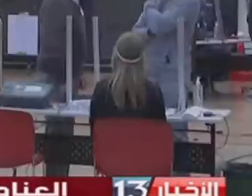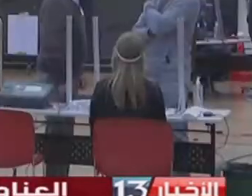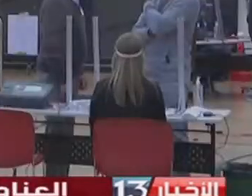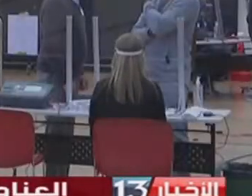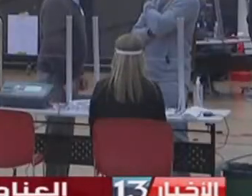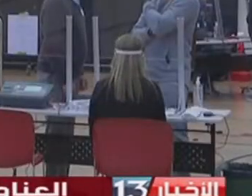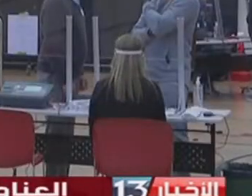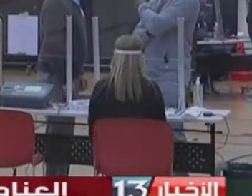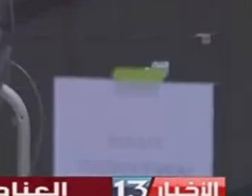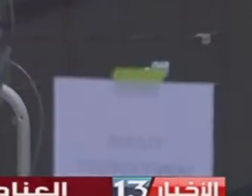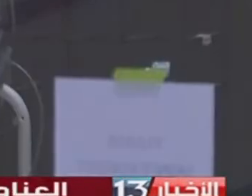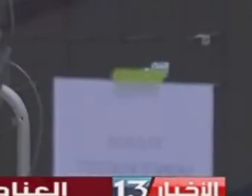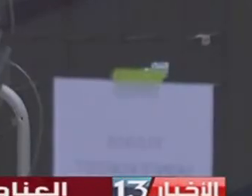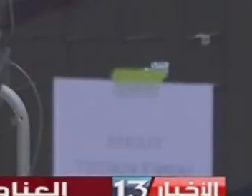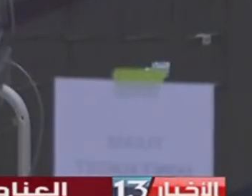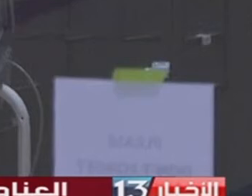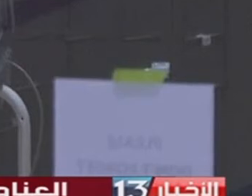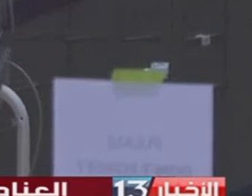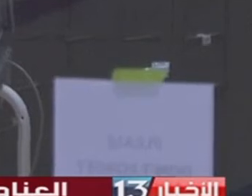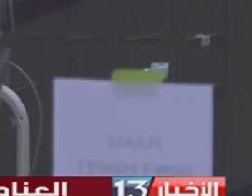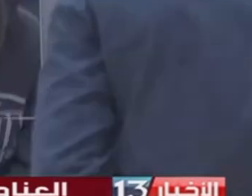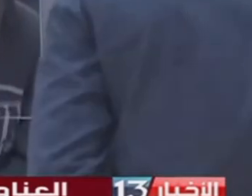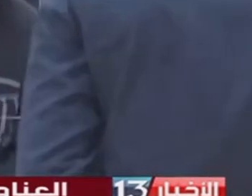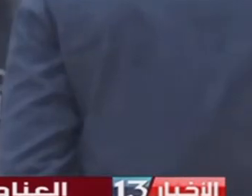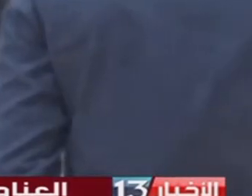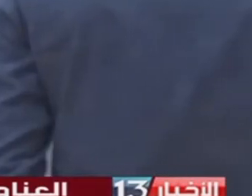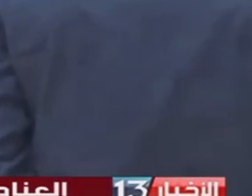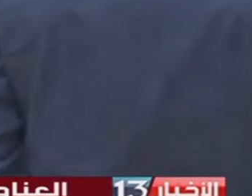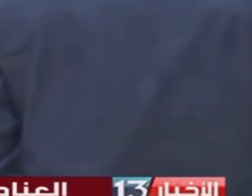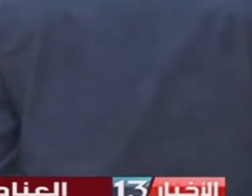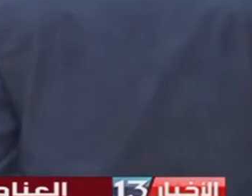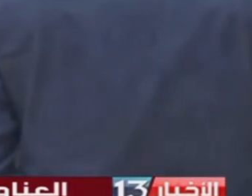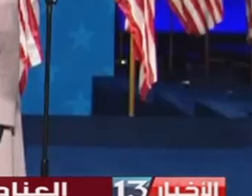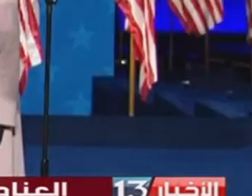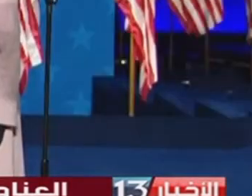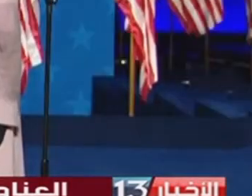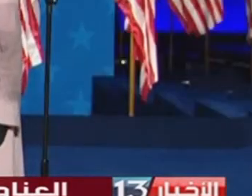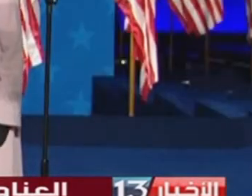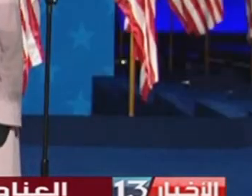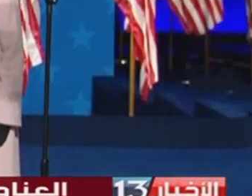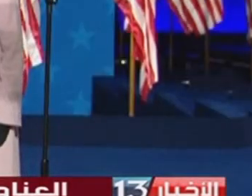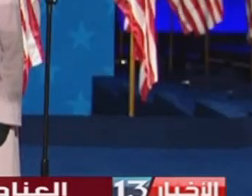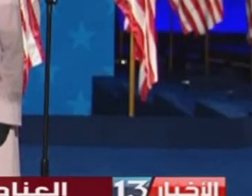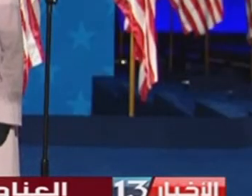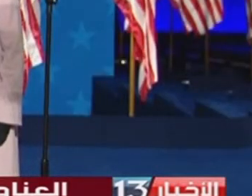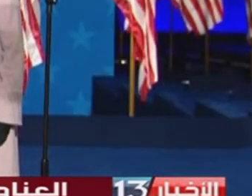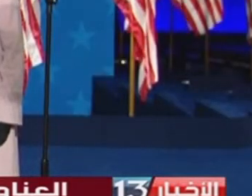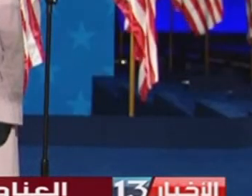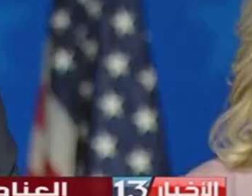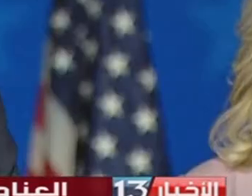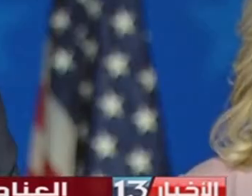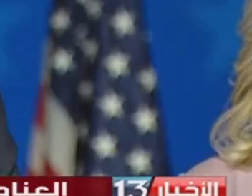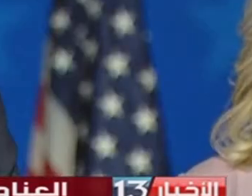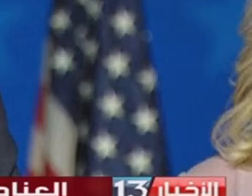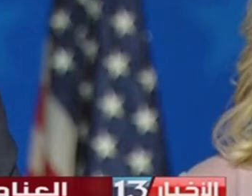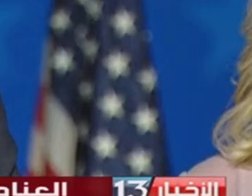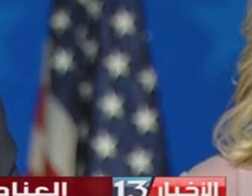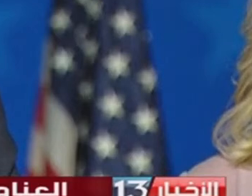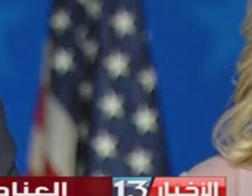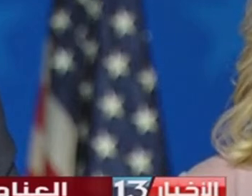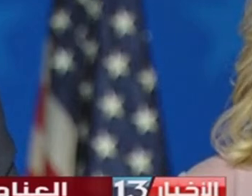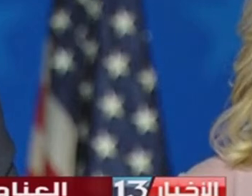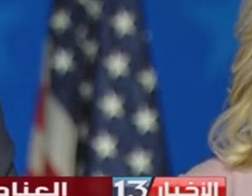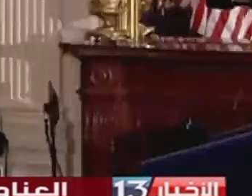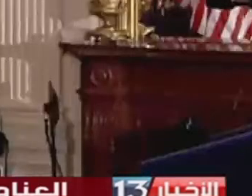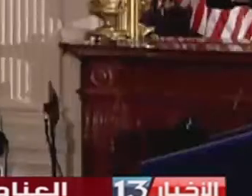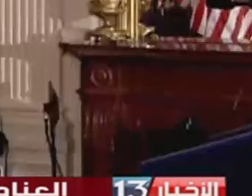يوم حاسم في سباق رئاسة الأمريكية وعمليات فرد الأصوات المستمرة في عدد من الولايات تظهر تقاربا كبيرا